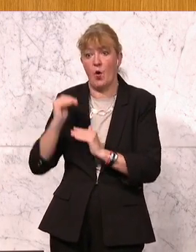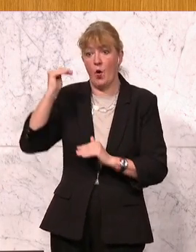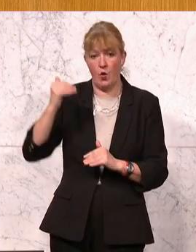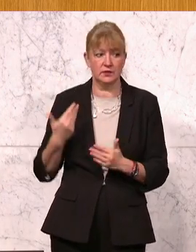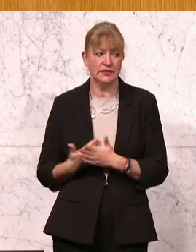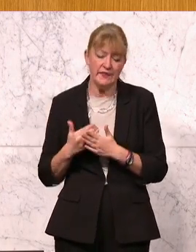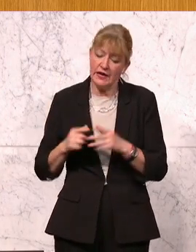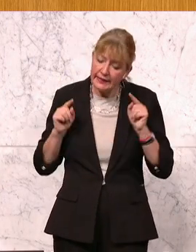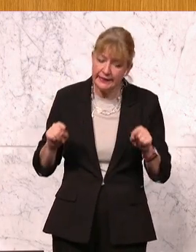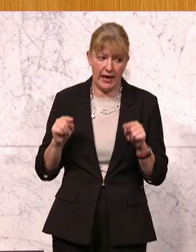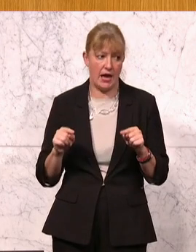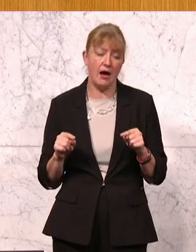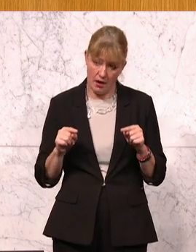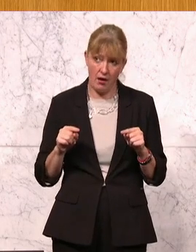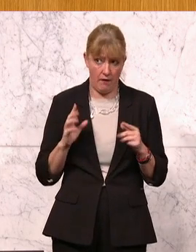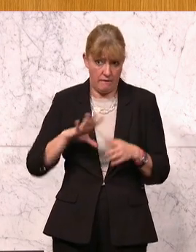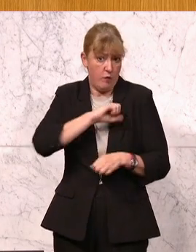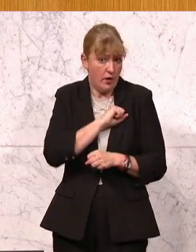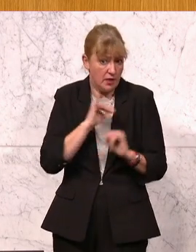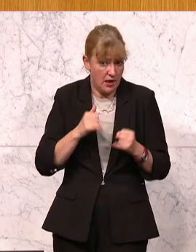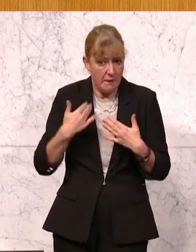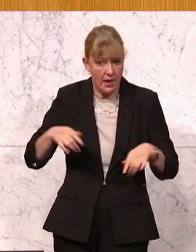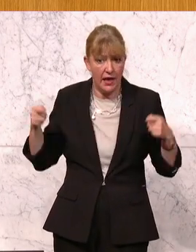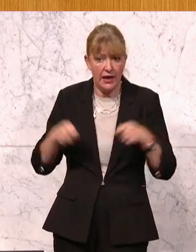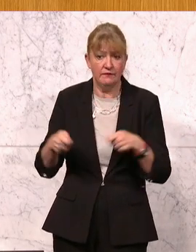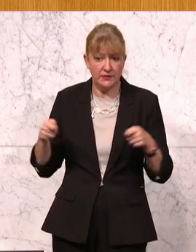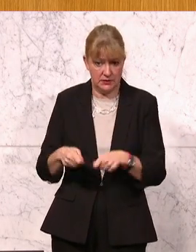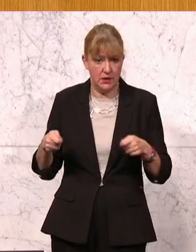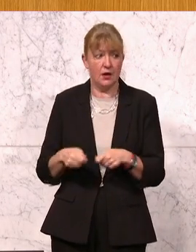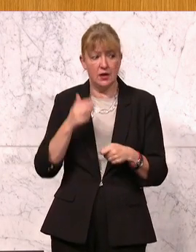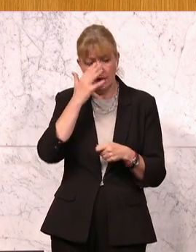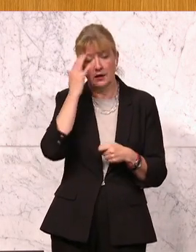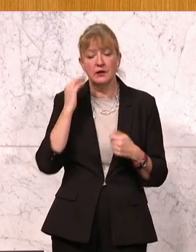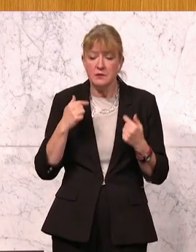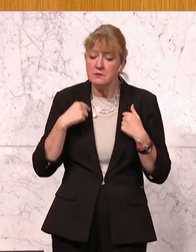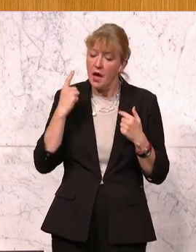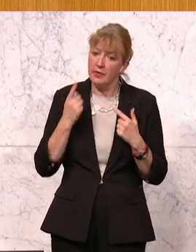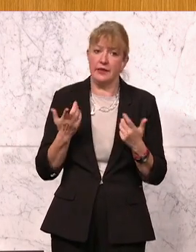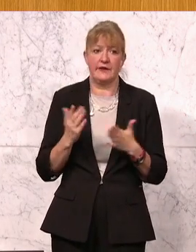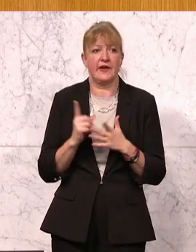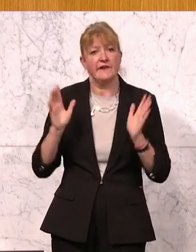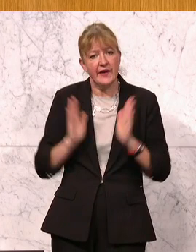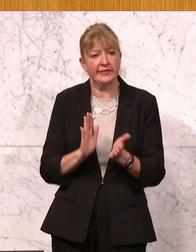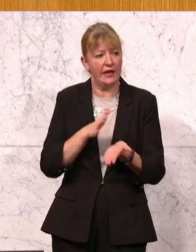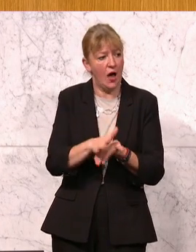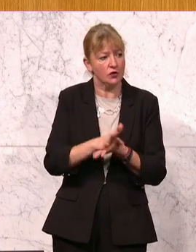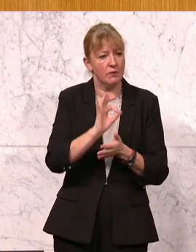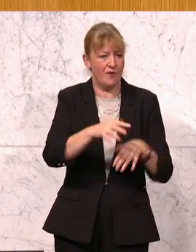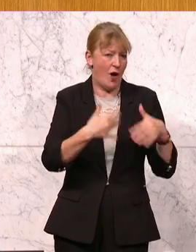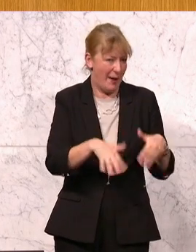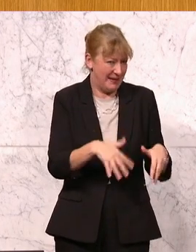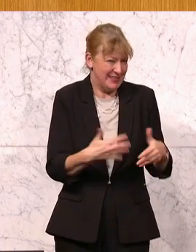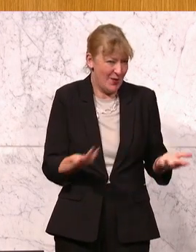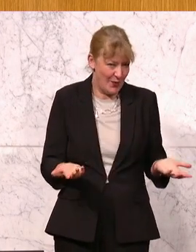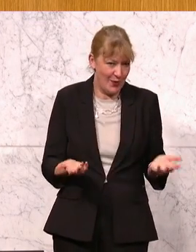das besonders rechnen, wenn man da mehr investieren würde in diesen Bereich. Wir würden damit weniger Ausgaben für die Arbeitslosigkeit